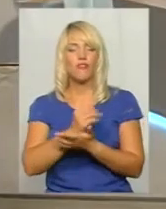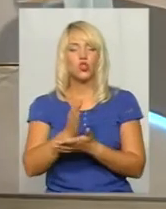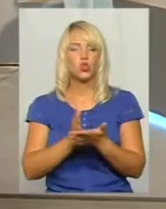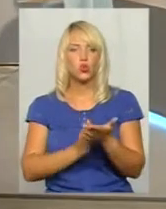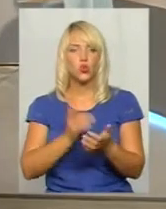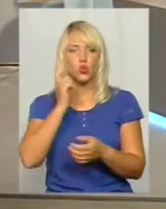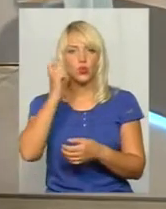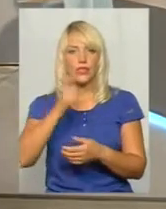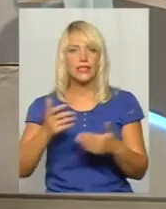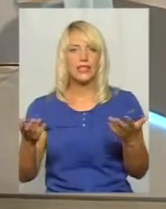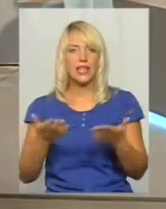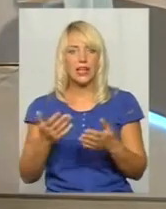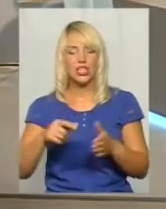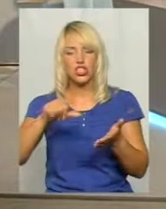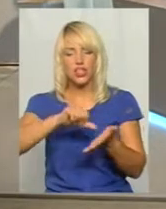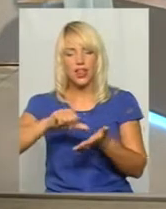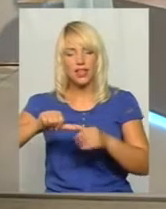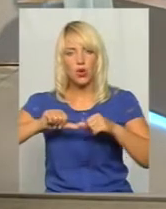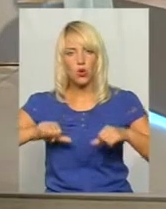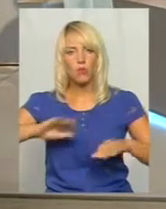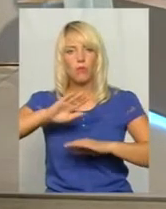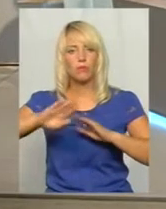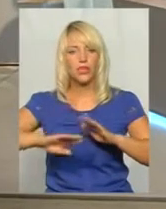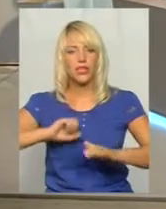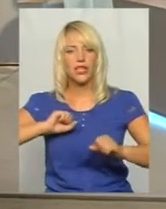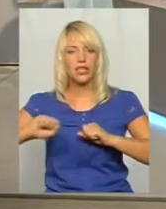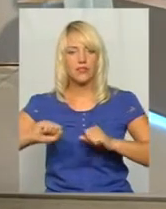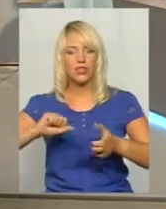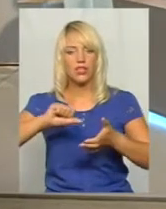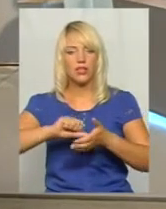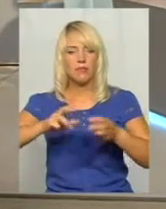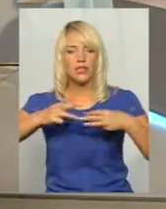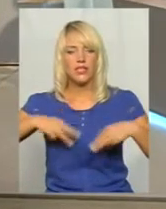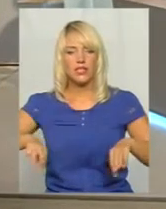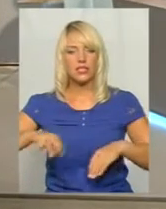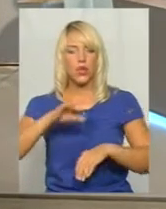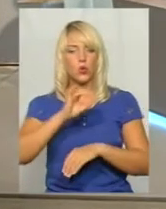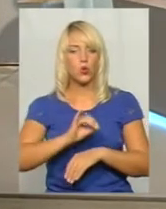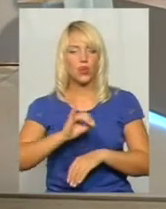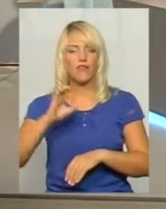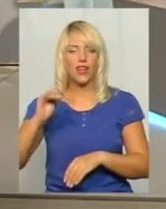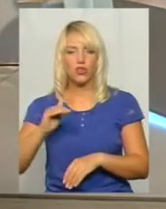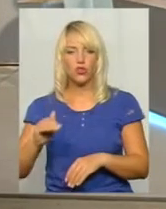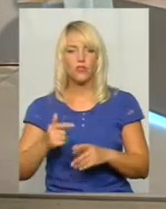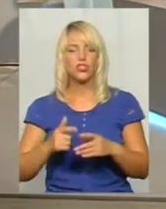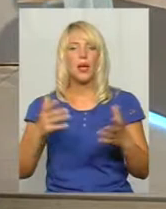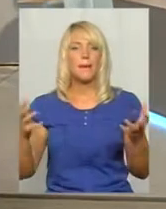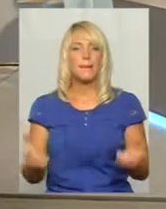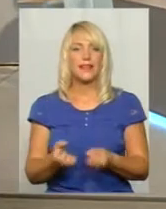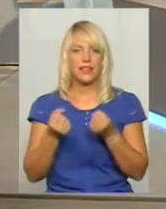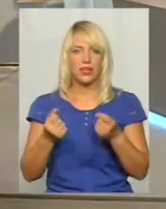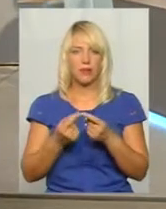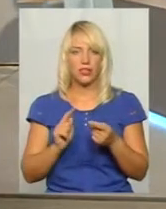члени комісії під керівництвом заступника міністра інфраструктури Юрія Федоровича, нашого земляка, підтримали цю